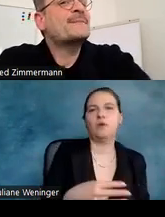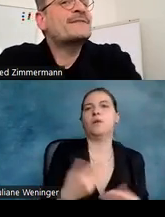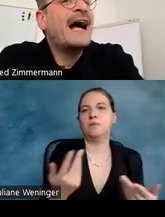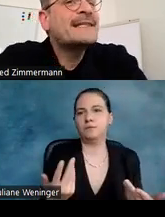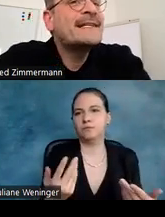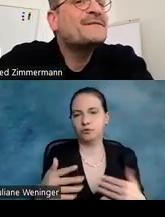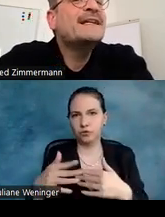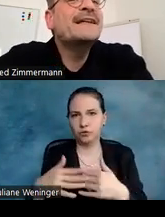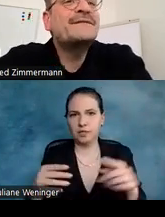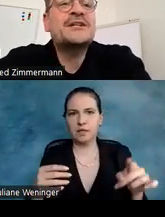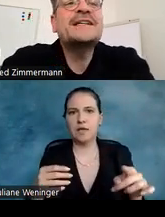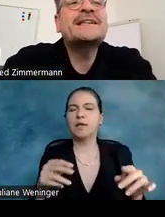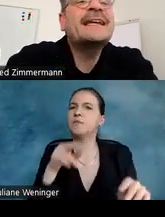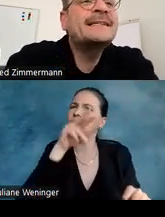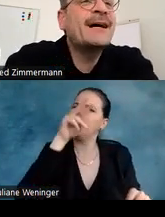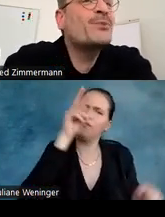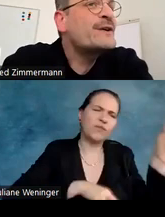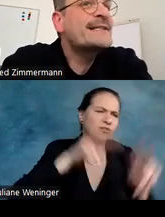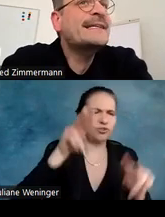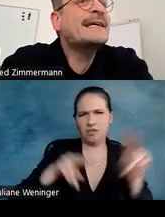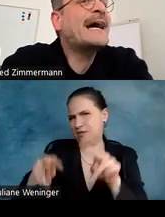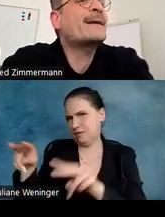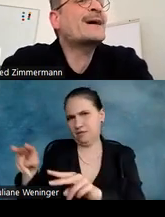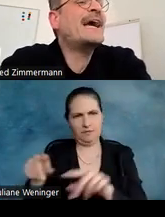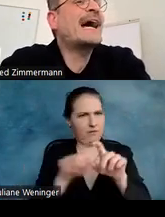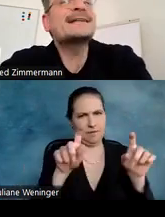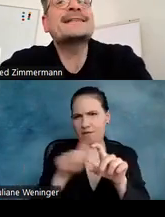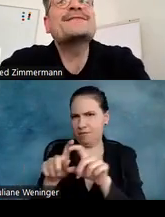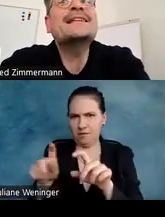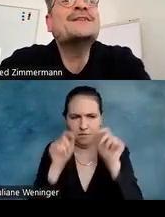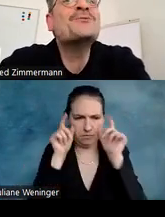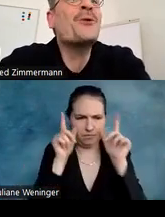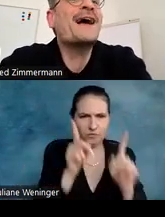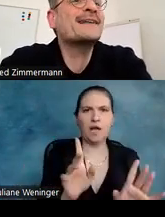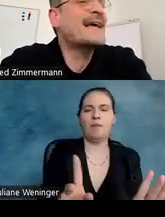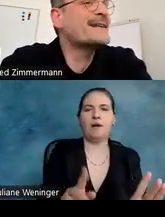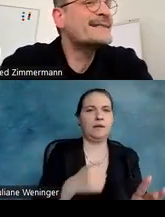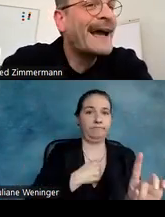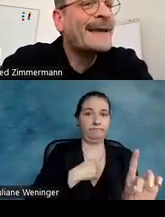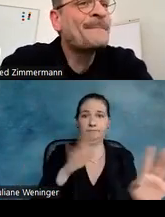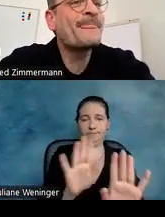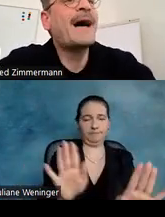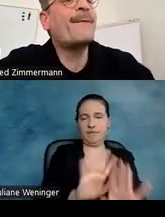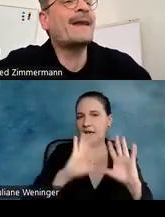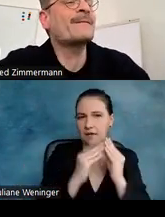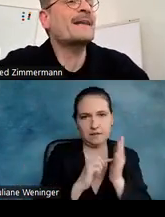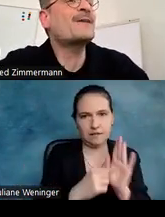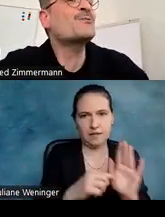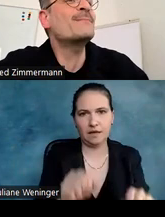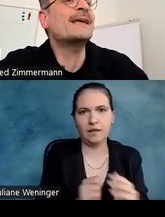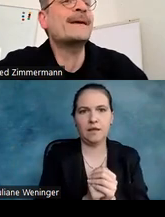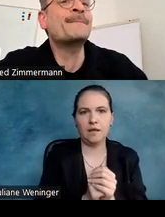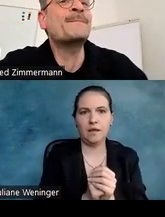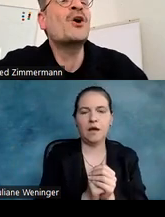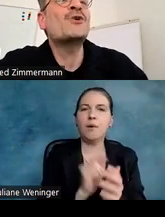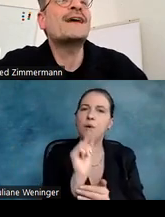Da gibt es wahnsinnig viele verschiedene Dinge, die man berücksichtigen kann, aber keine Angst, das will ich Ihnen überhaupt gar nicht alles zeigen, aber einen kleinen